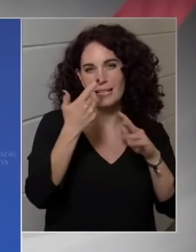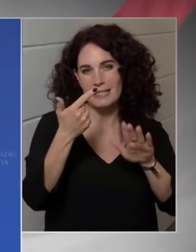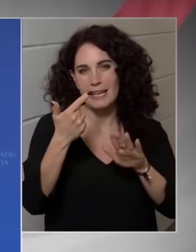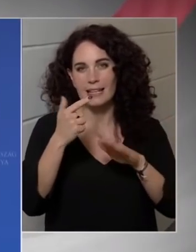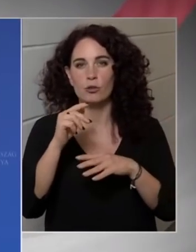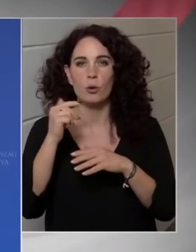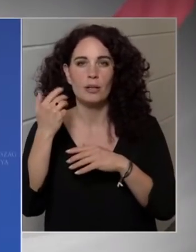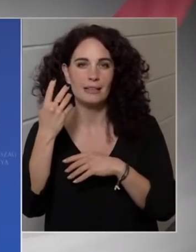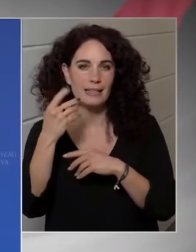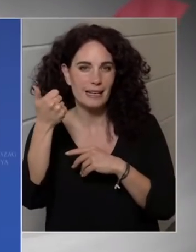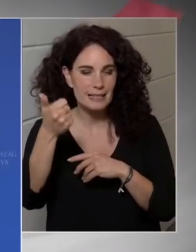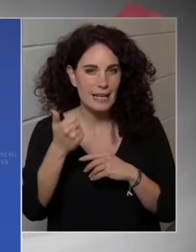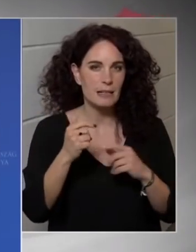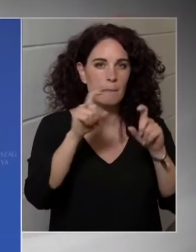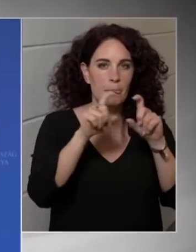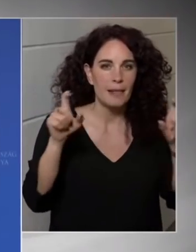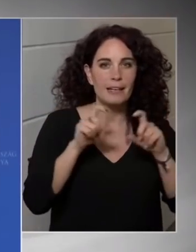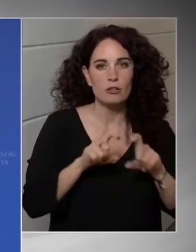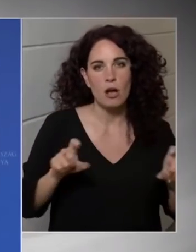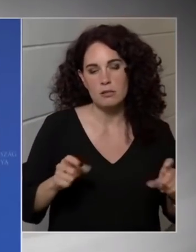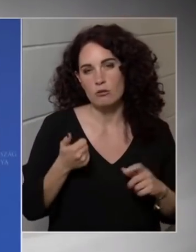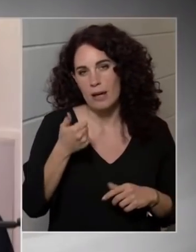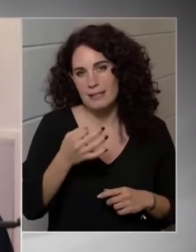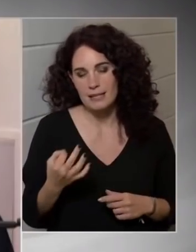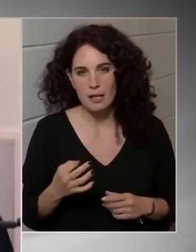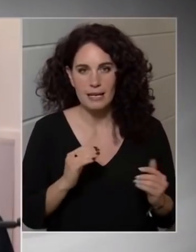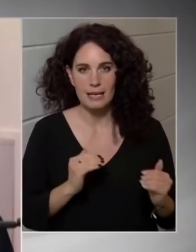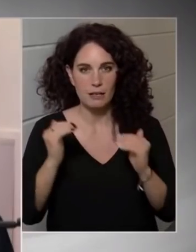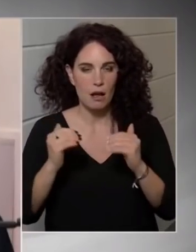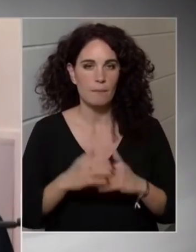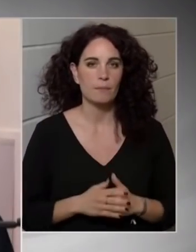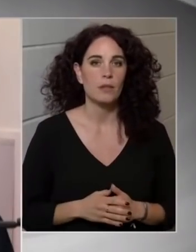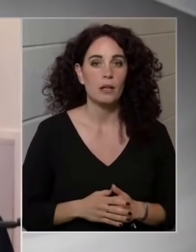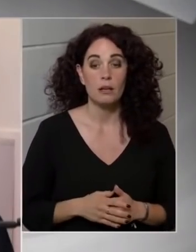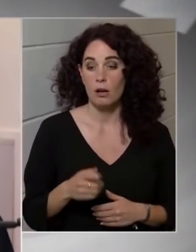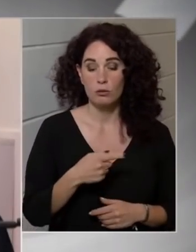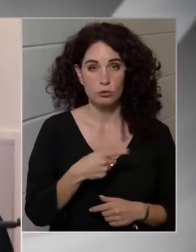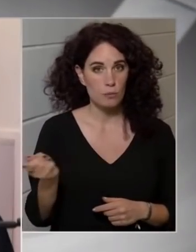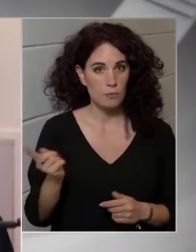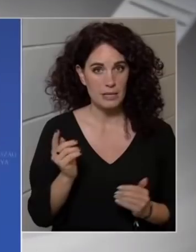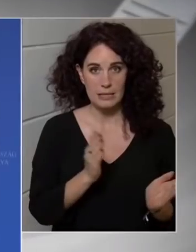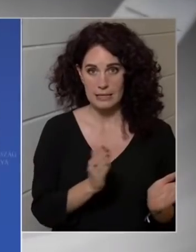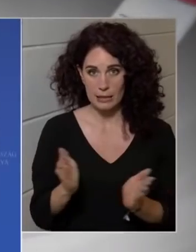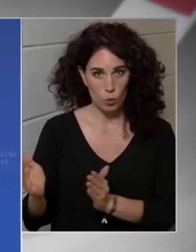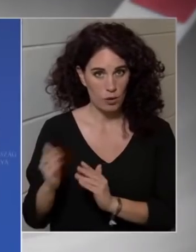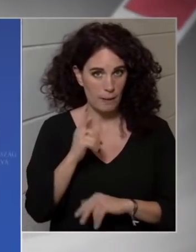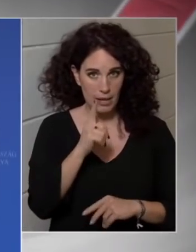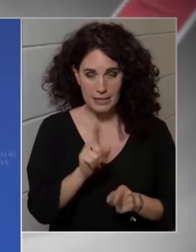a középsőben 0,4-ről 1%-ra. És a többi szektorban nem lesz ilyen sávos megoszlás?